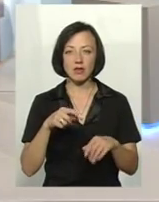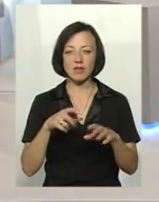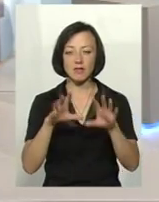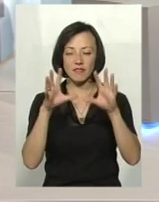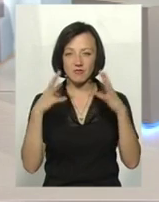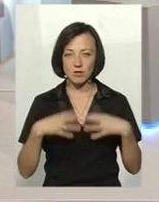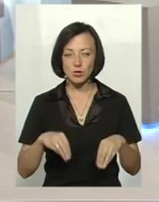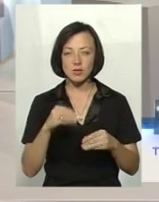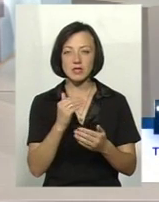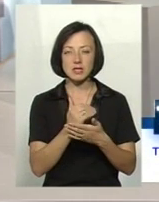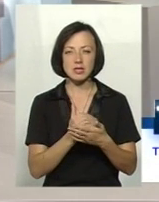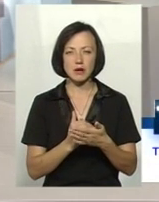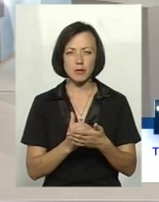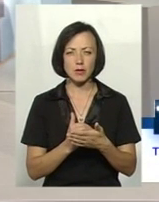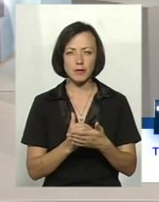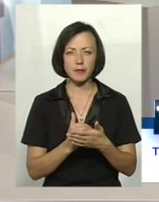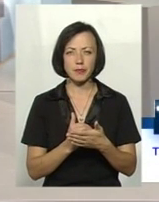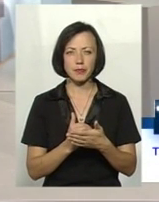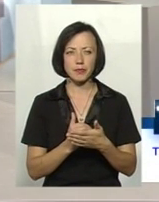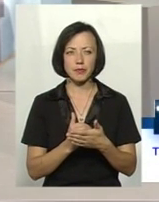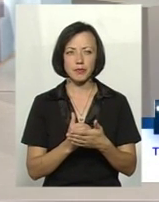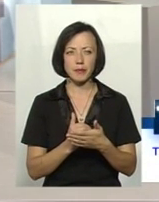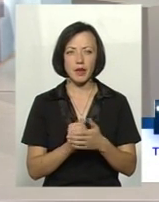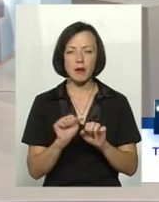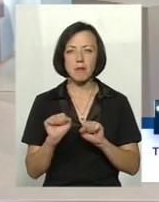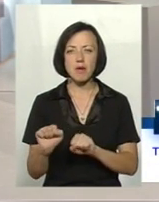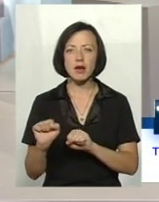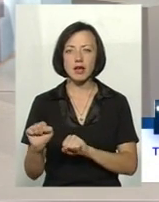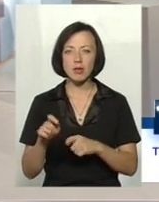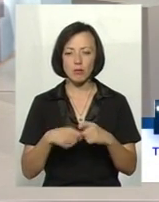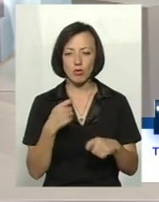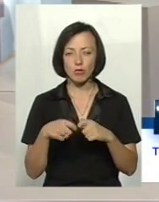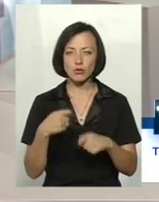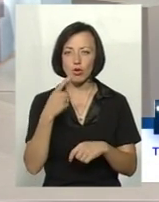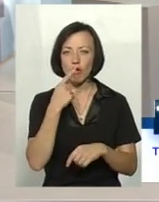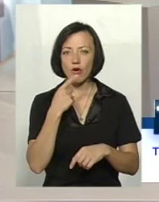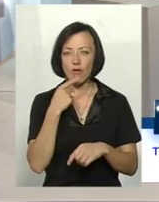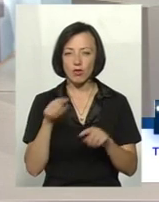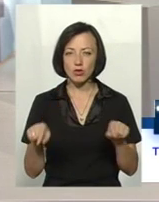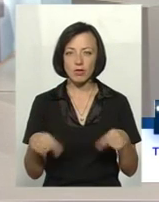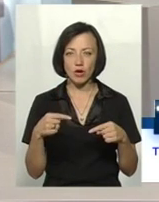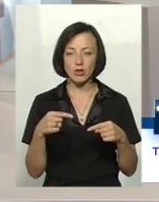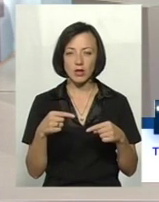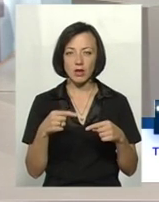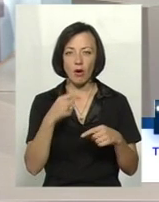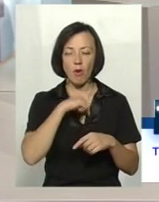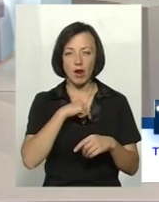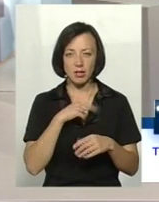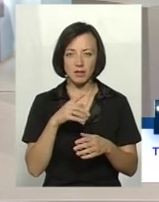систему, це бар'єр організму, порушуються всі кровотворні органи, за що відповідають.